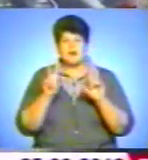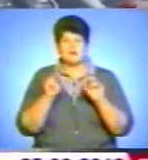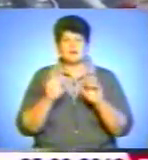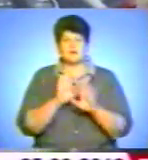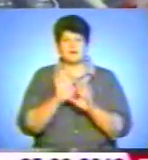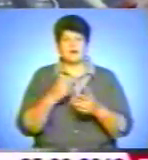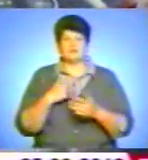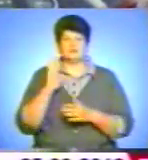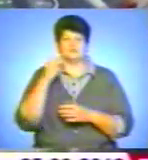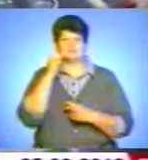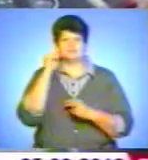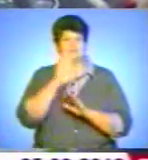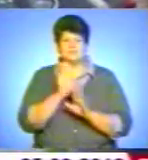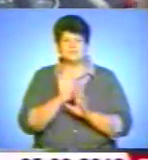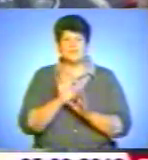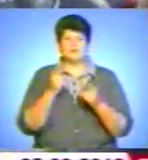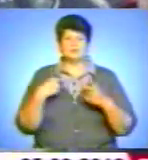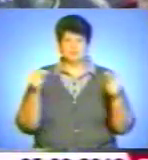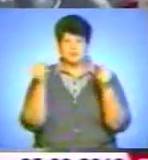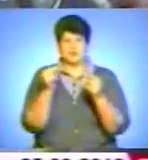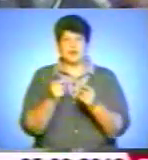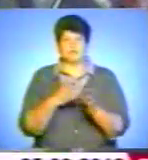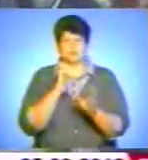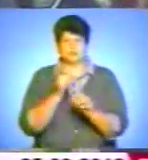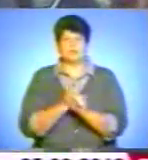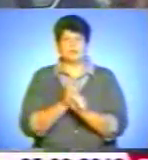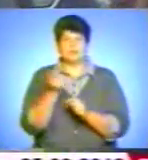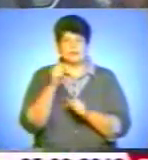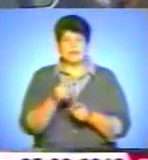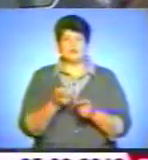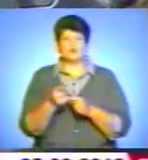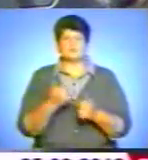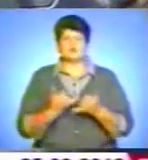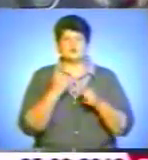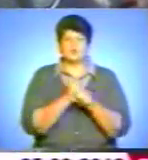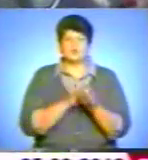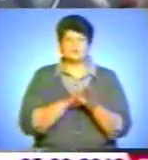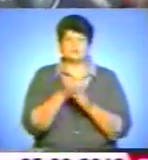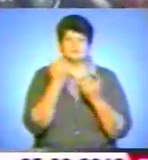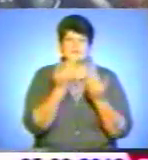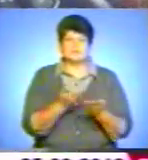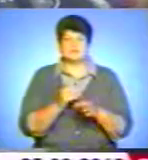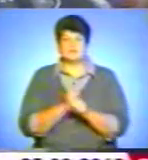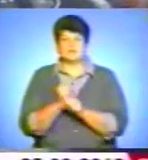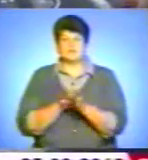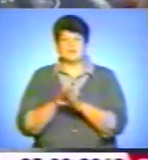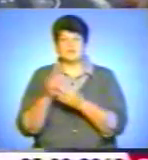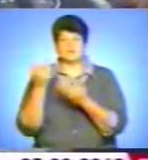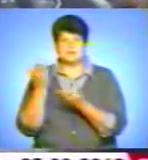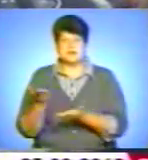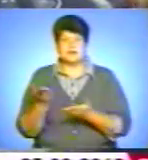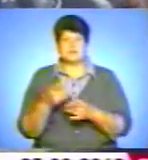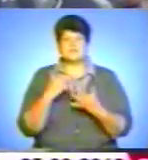найкраща і все, а конкретно, я буду робити то і то. Для Тернополя то зроблю, для Тернополя то зроблю, а і обіцяти, а в селі буде